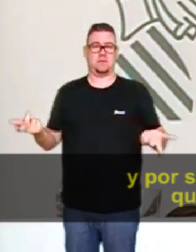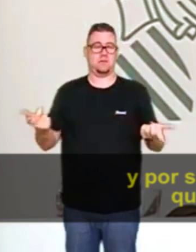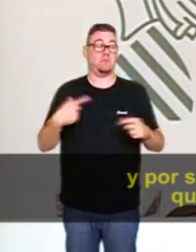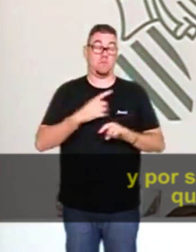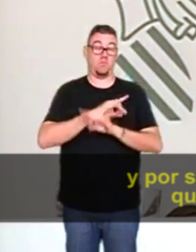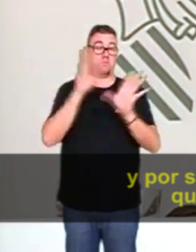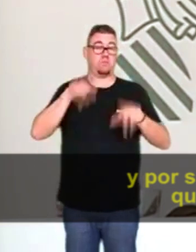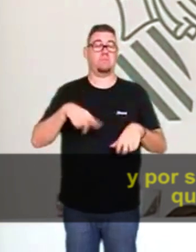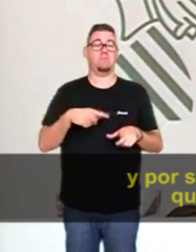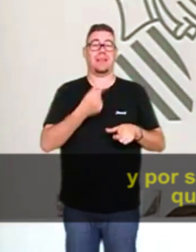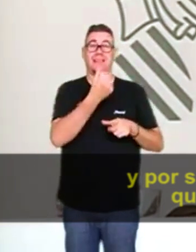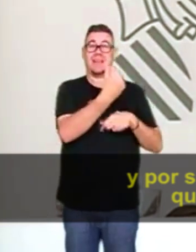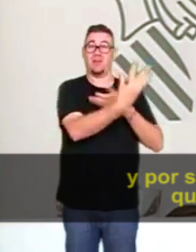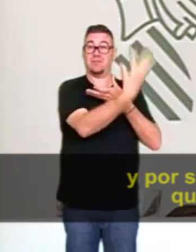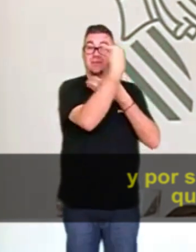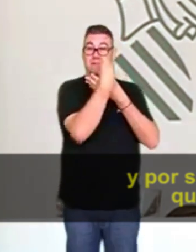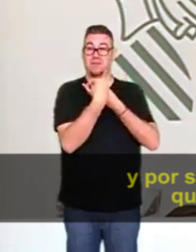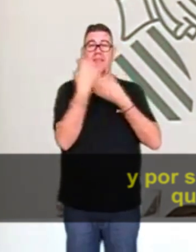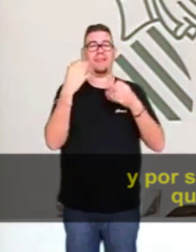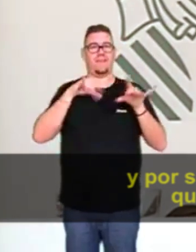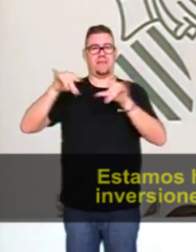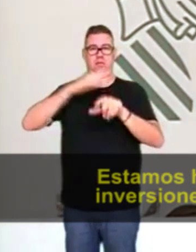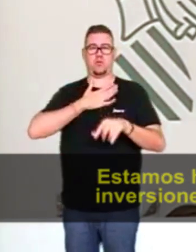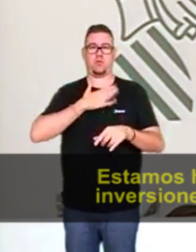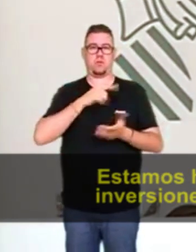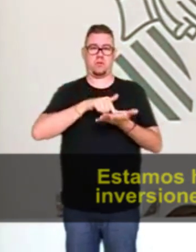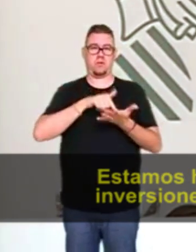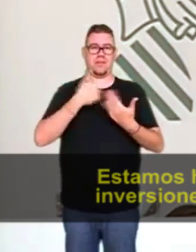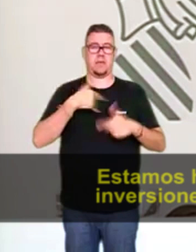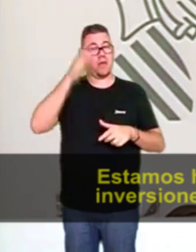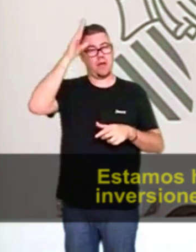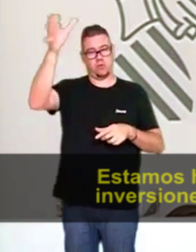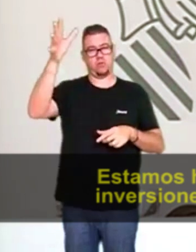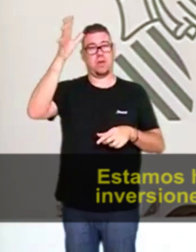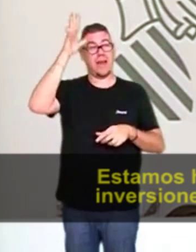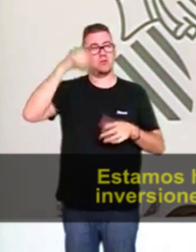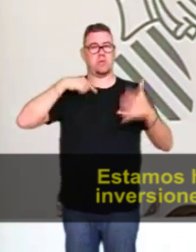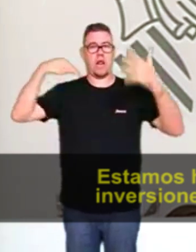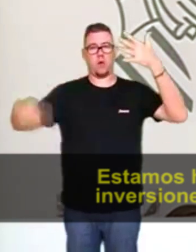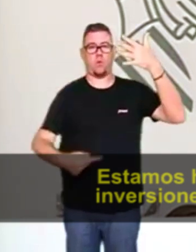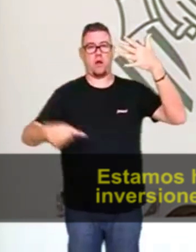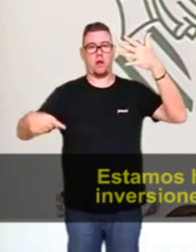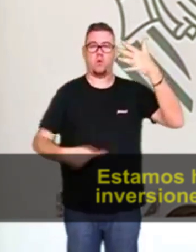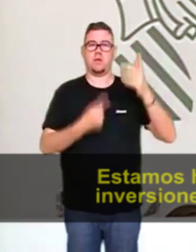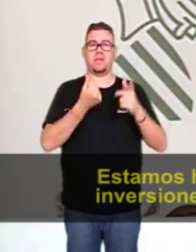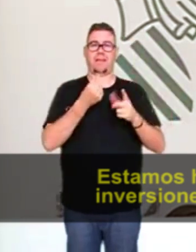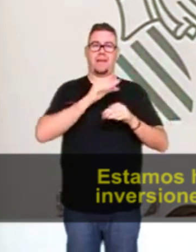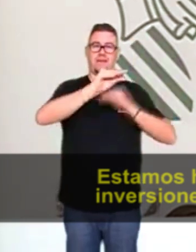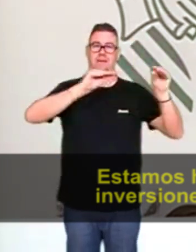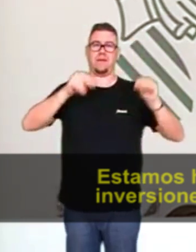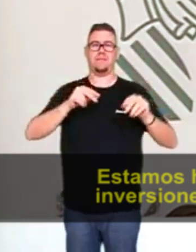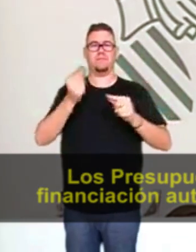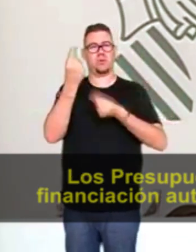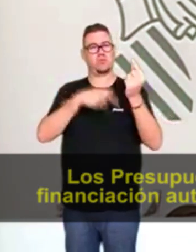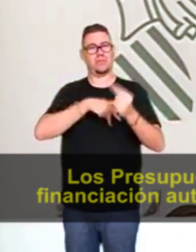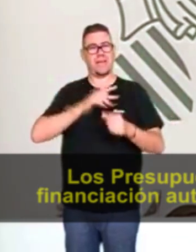per suposat, també les inversions que han d'arribar a aquest territori. Estem farts d'estar sempre a la cua de les inversions del pressupost general